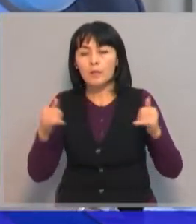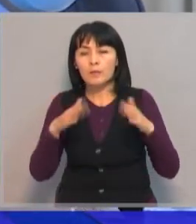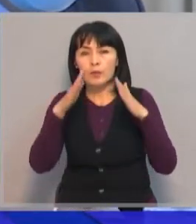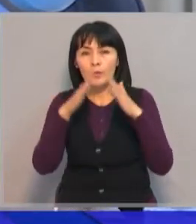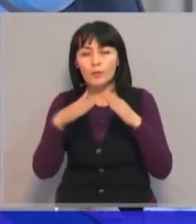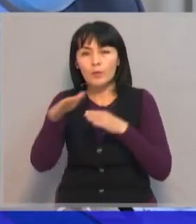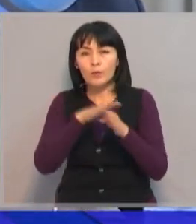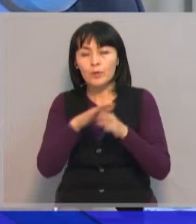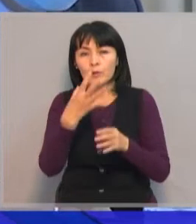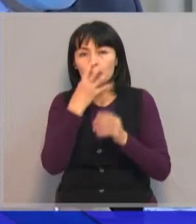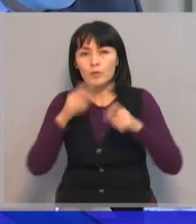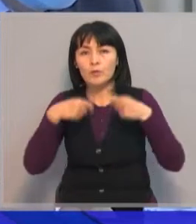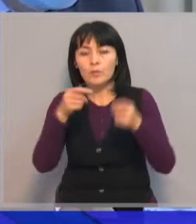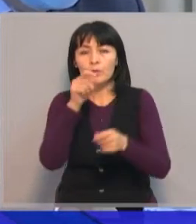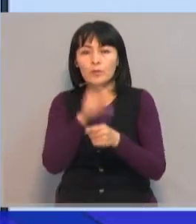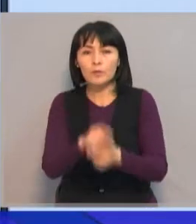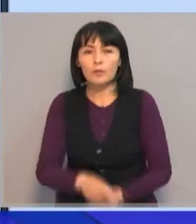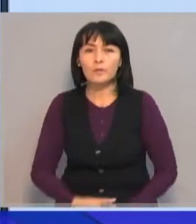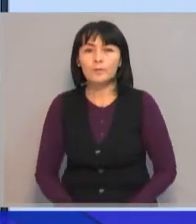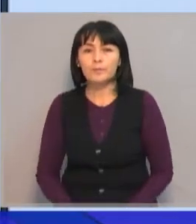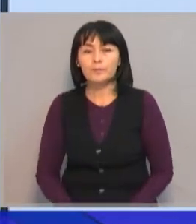үйлерді толық жұлыға қосуды жүктеді.